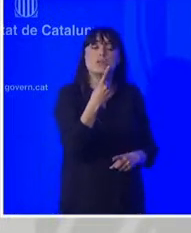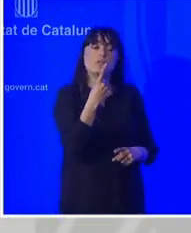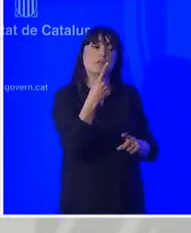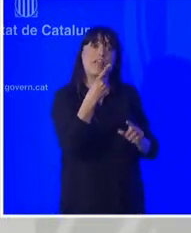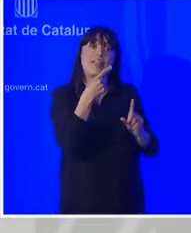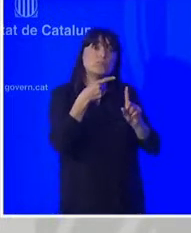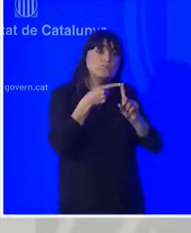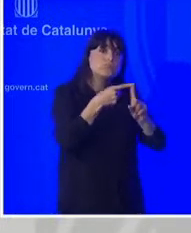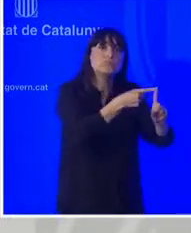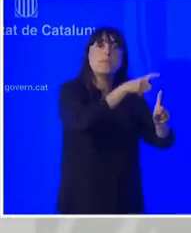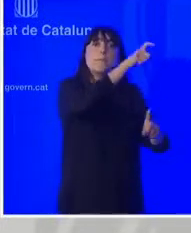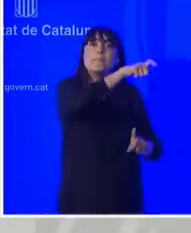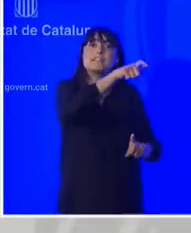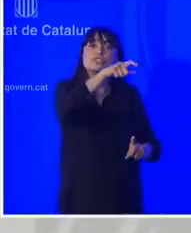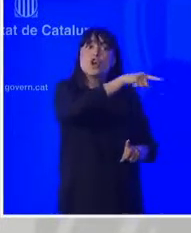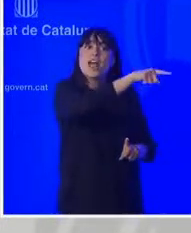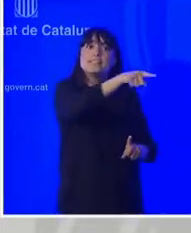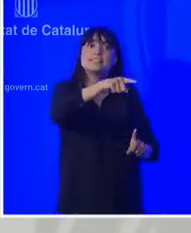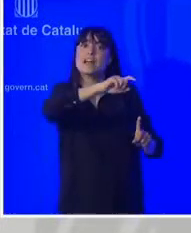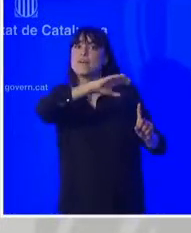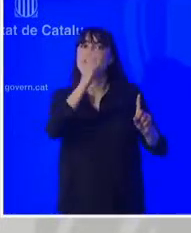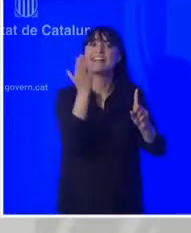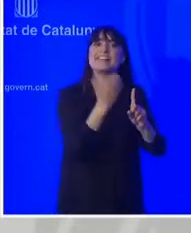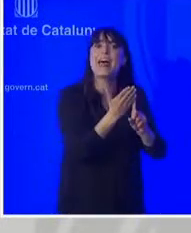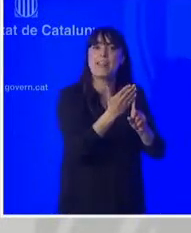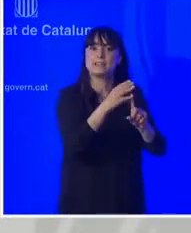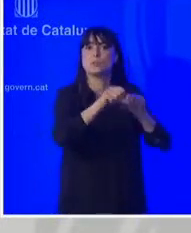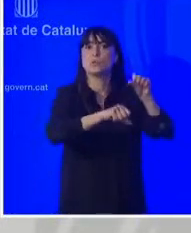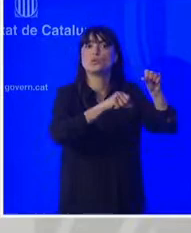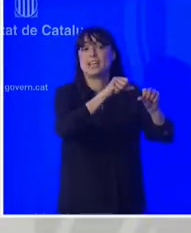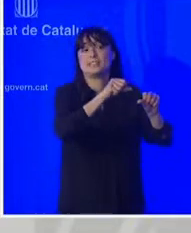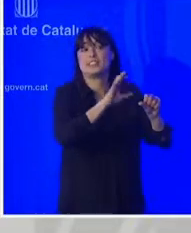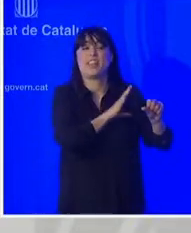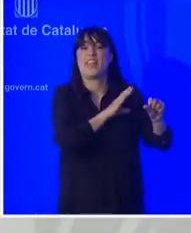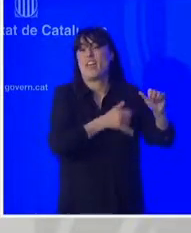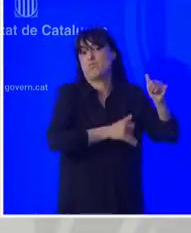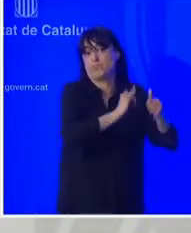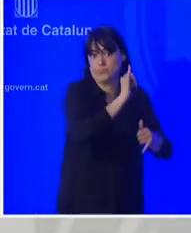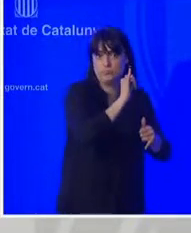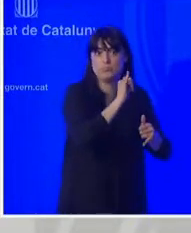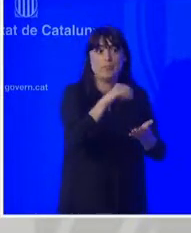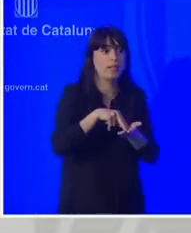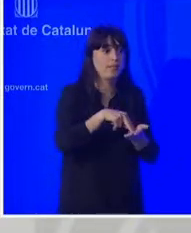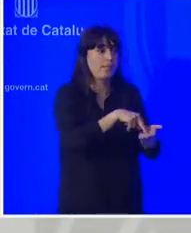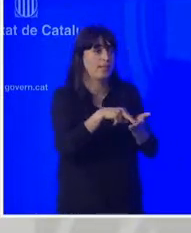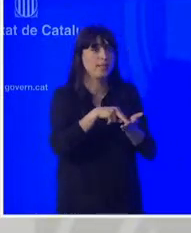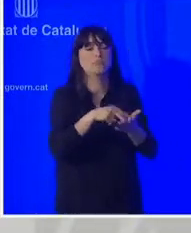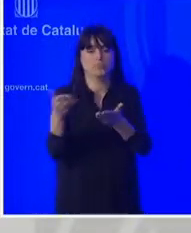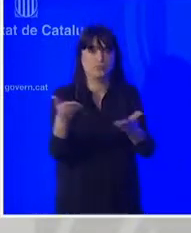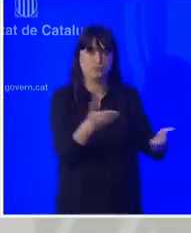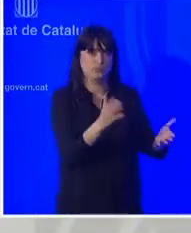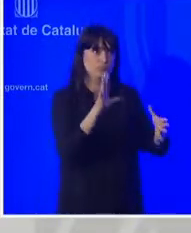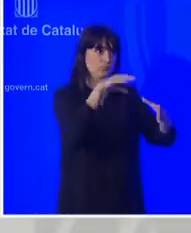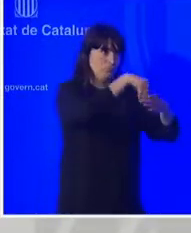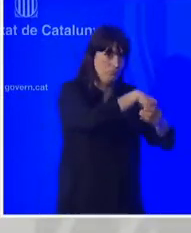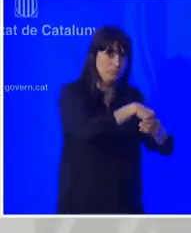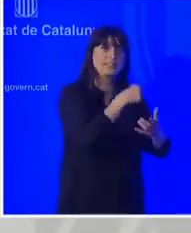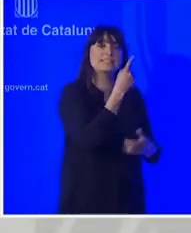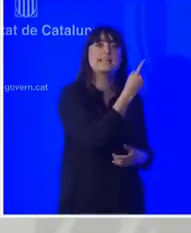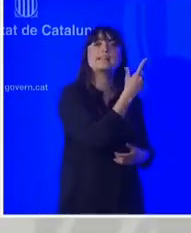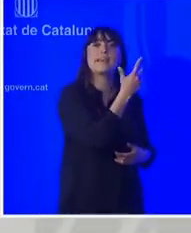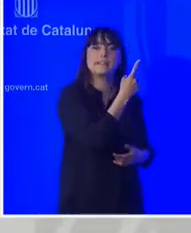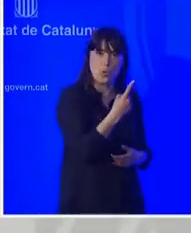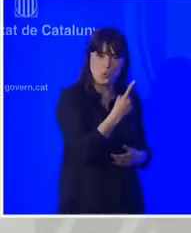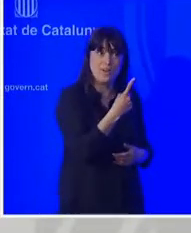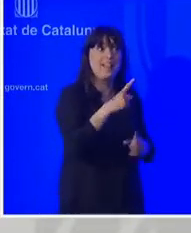estiguin afectades per algun procés de reallotjament i en fases successives s'aniran construint la resta d'immobles.